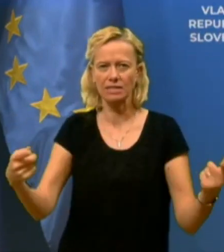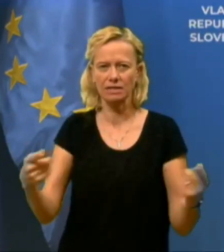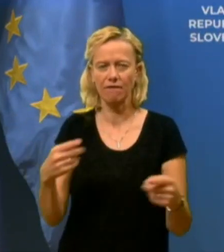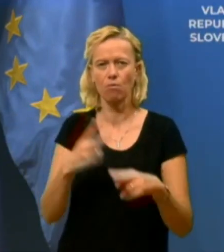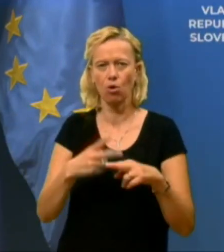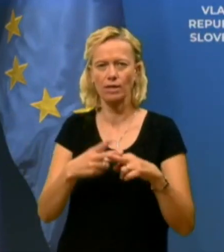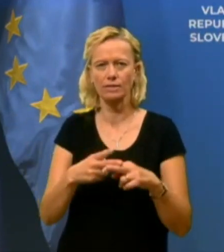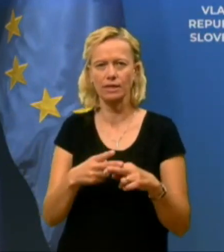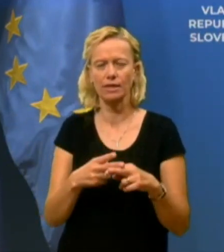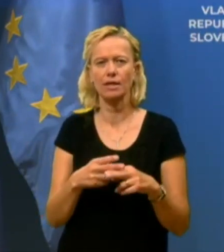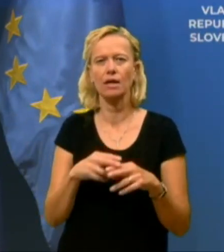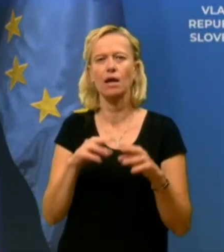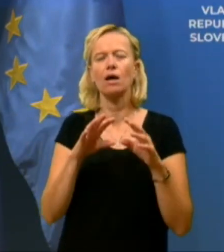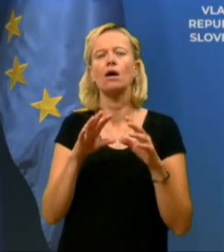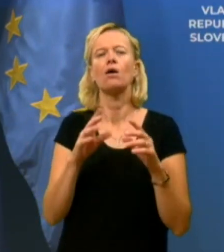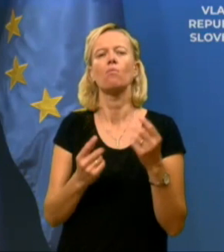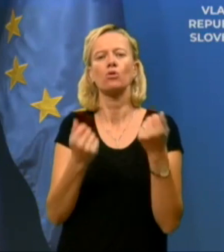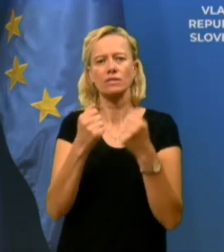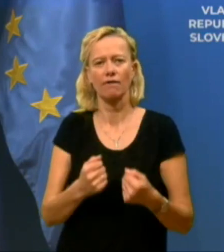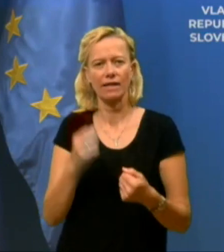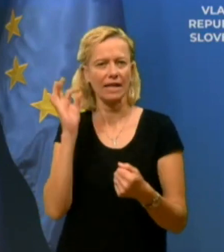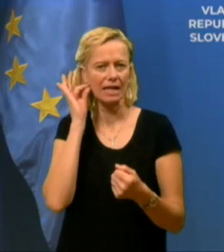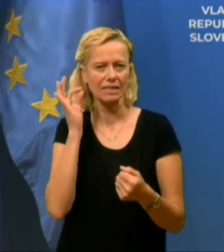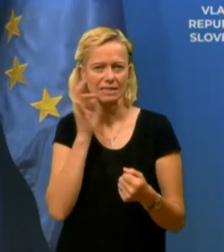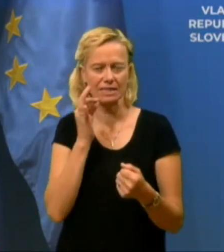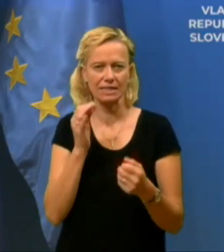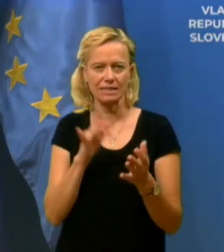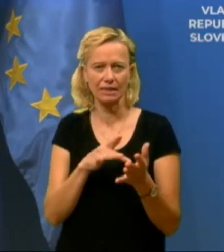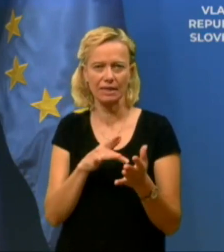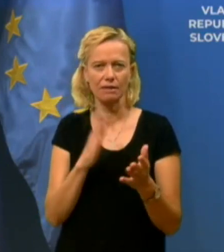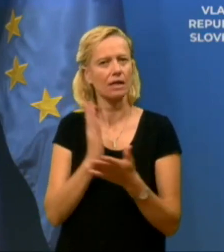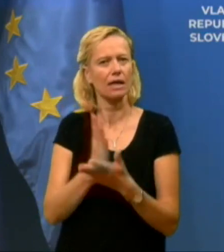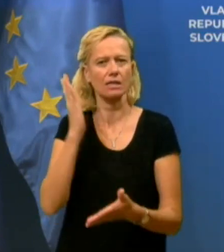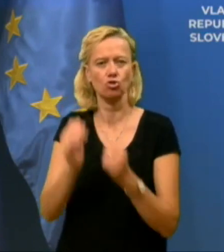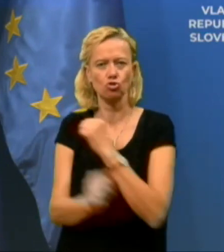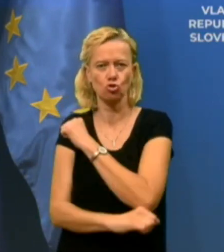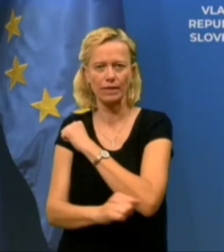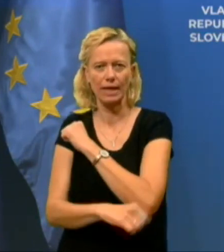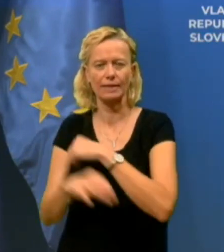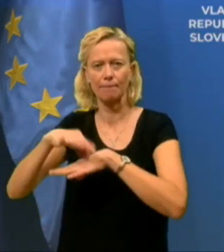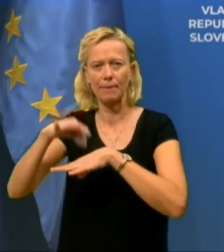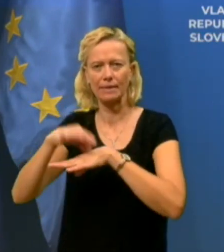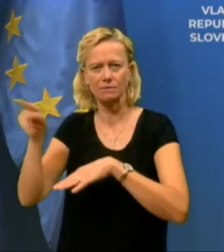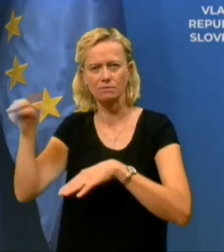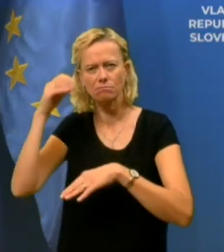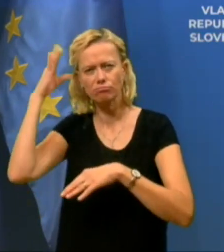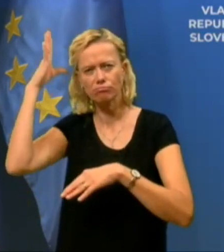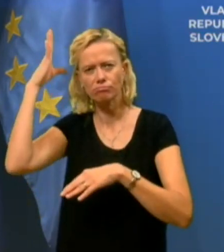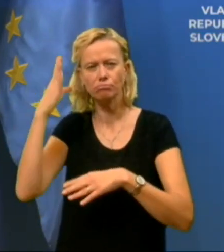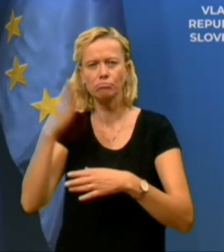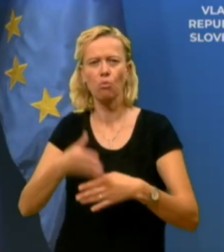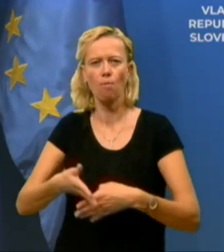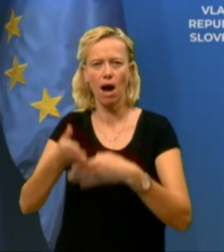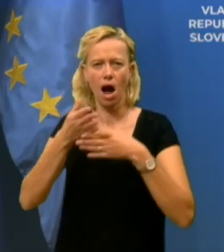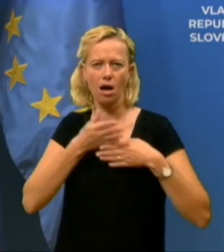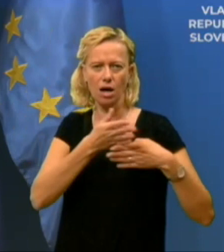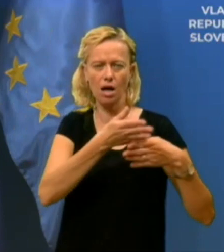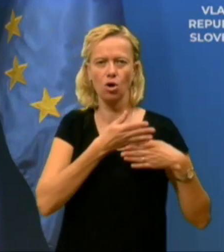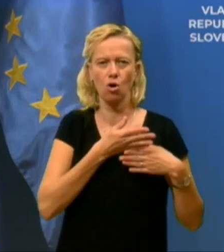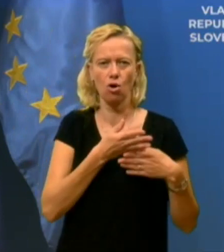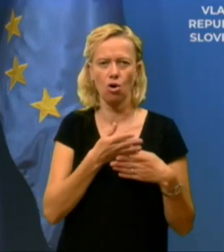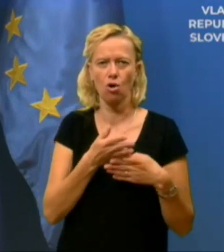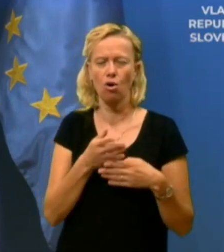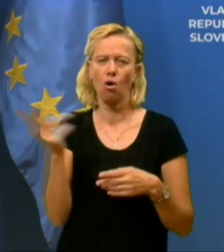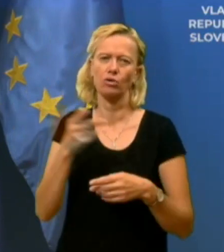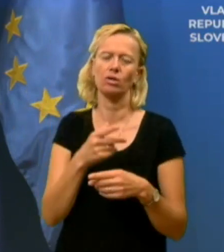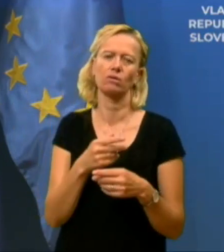klicni centr tukaj v Ljubljani, ker nam krasni študenti medicine, ki so bili izobraženi, pomagajo in trenutno prevzemajo